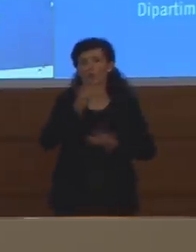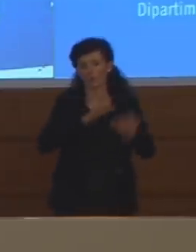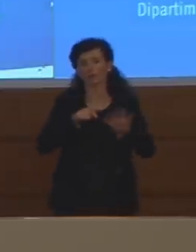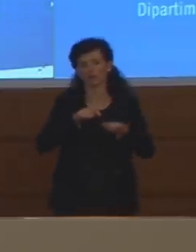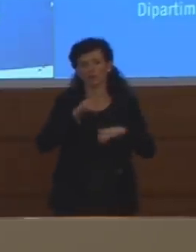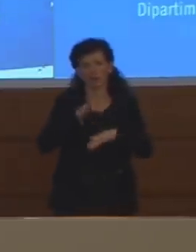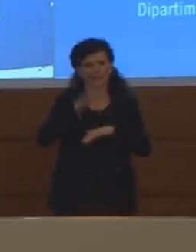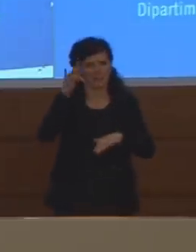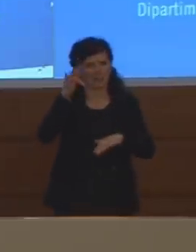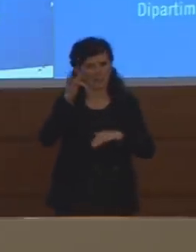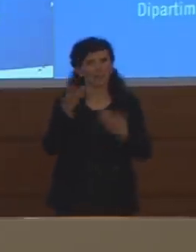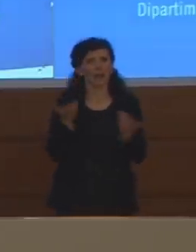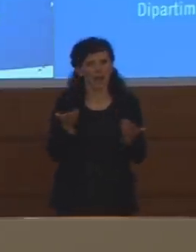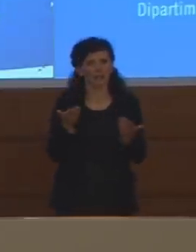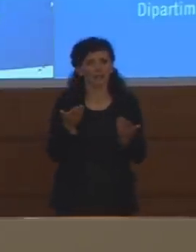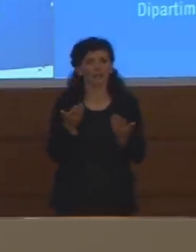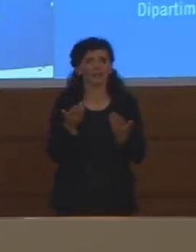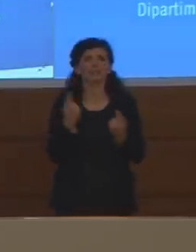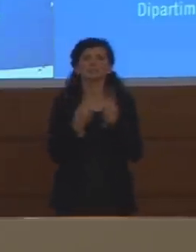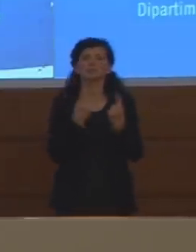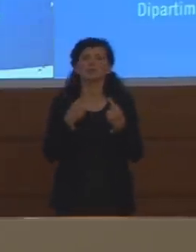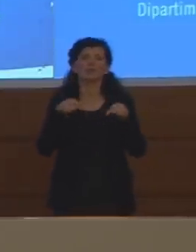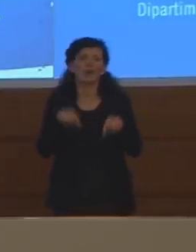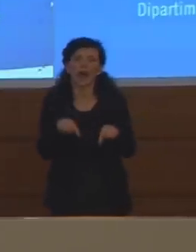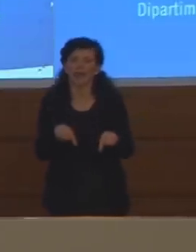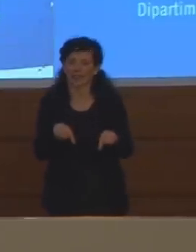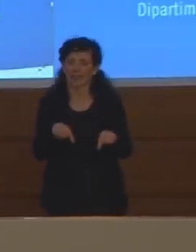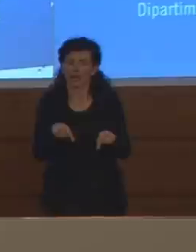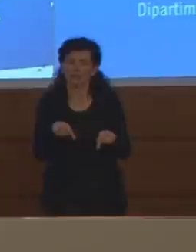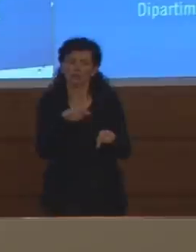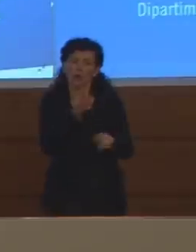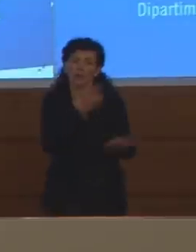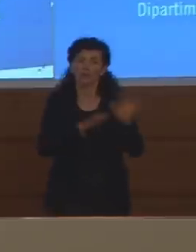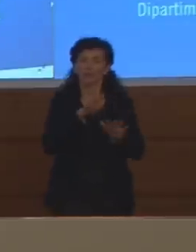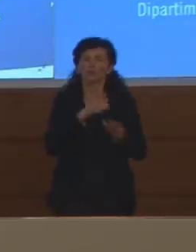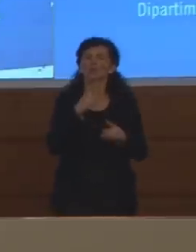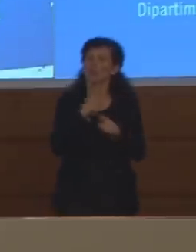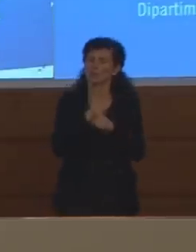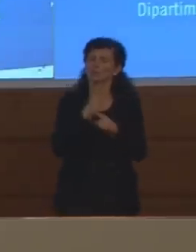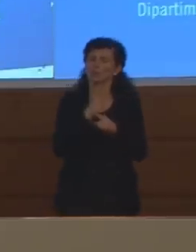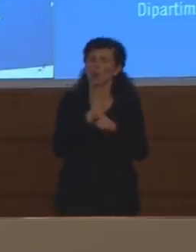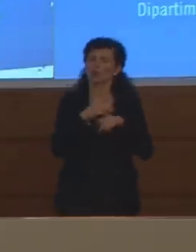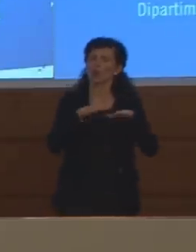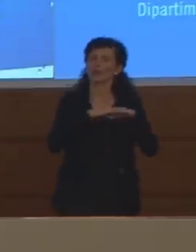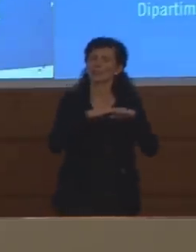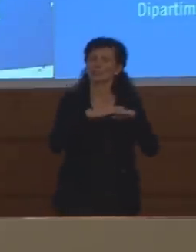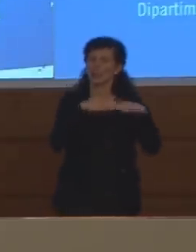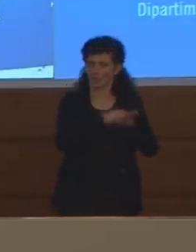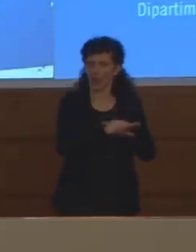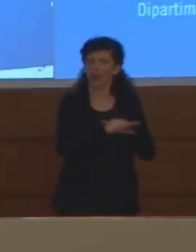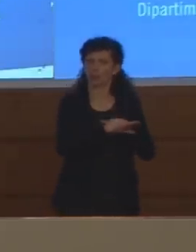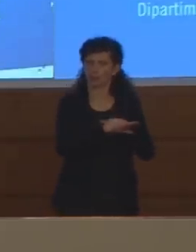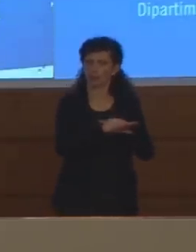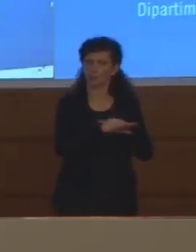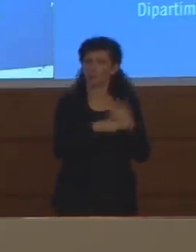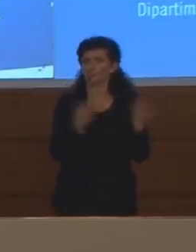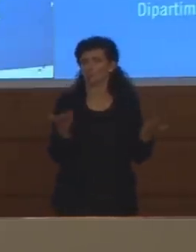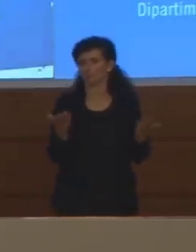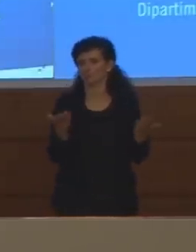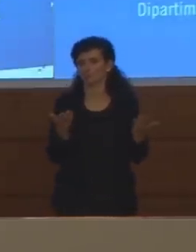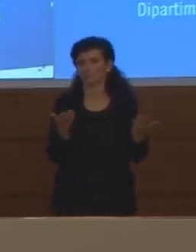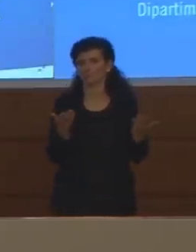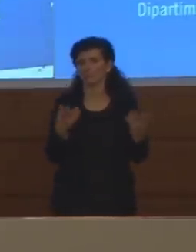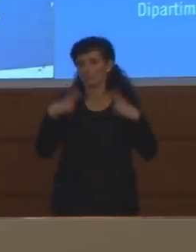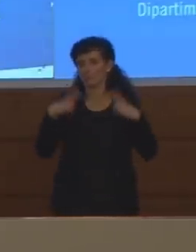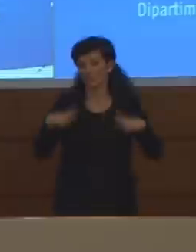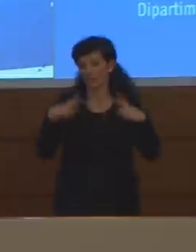che ancora all'attualità esigono una riservatezza che speriamo quanto